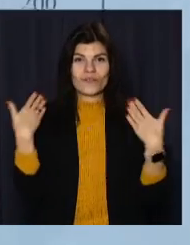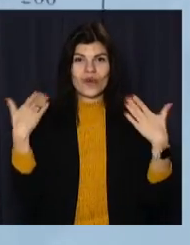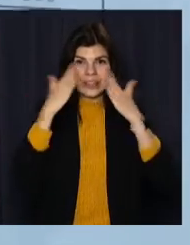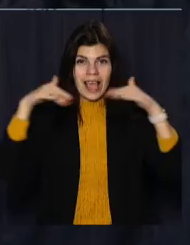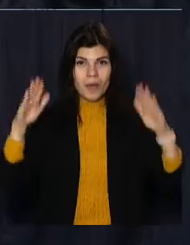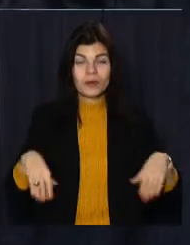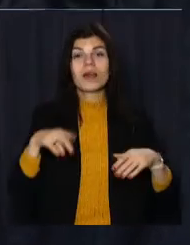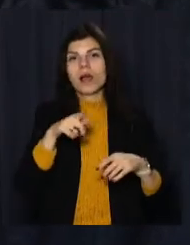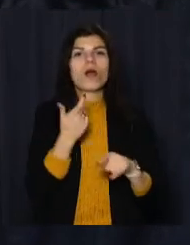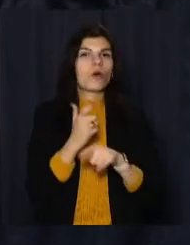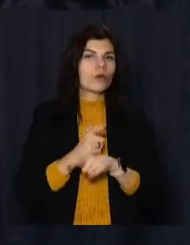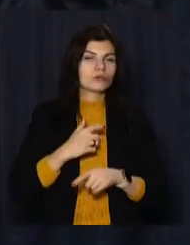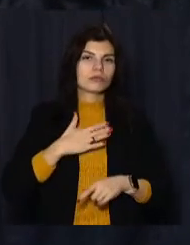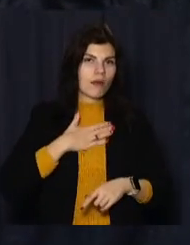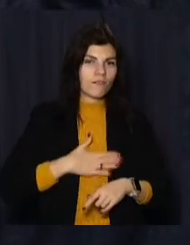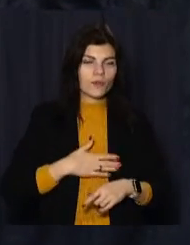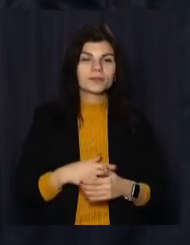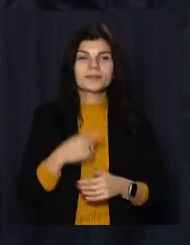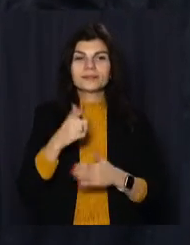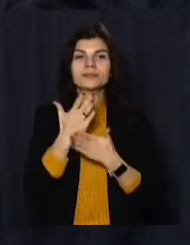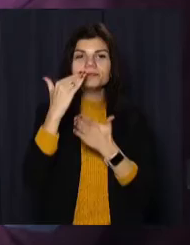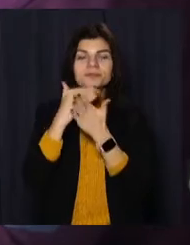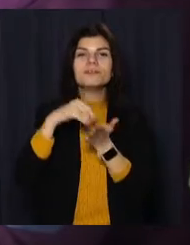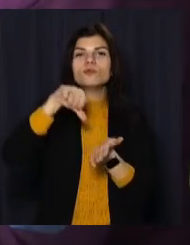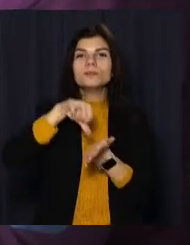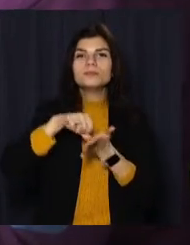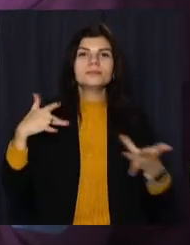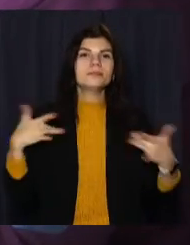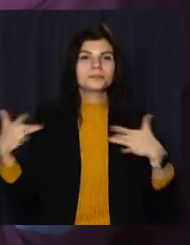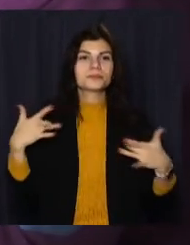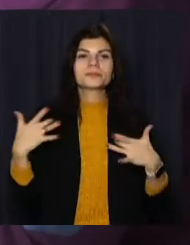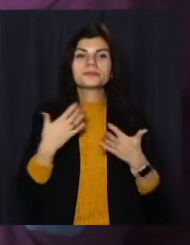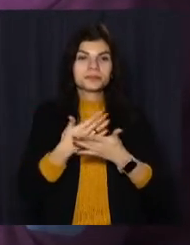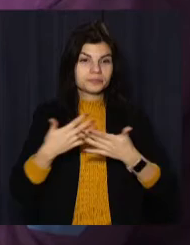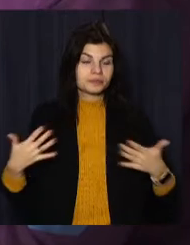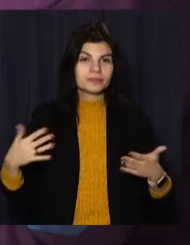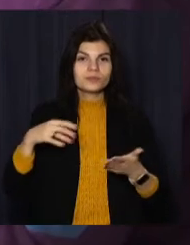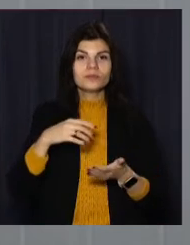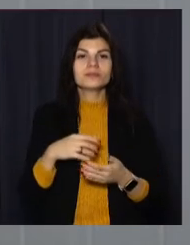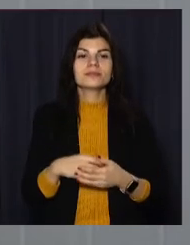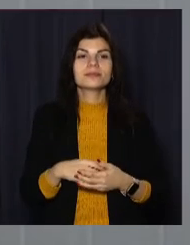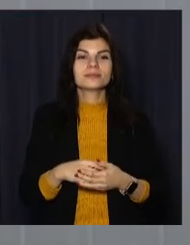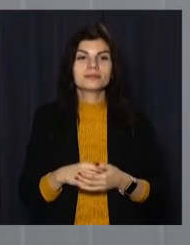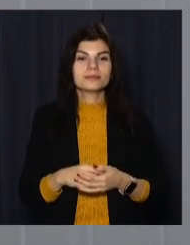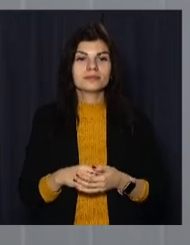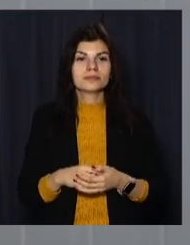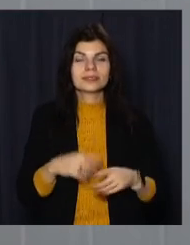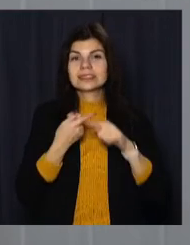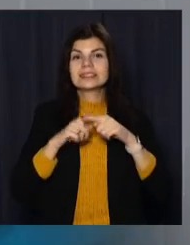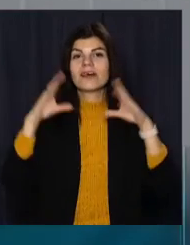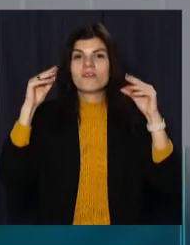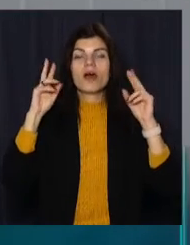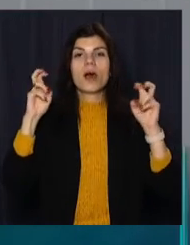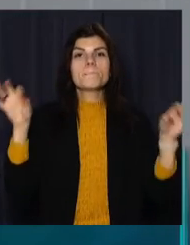вечірню програму. Її різноманітнили виступами місцевих артистів та творчих колективів, зазначили в таборі. Це і вечір класичної